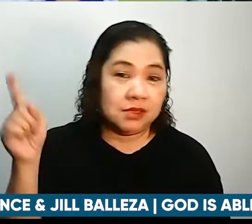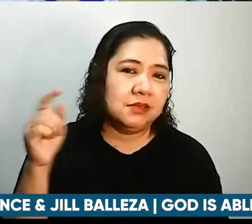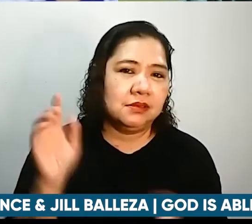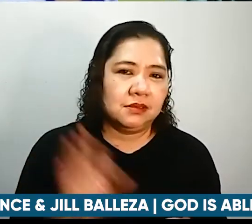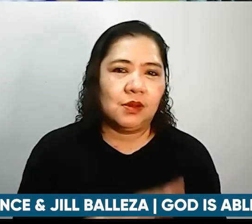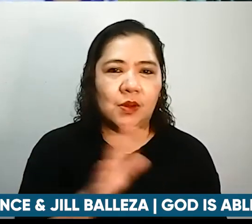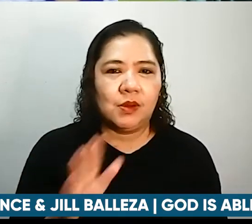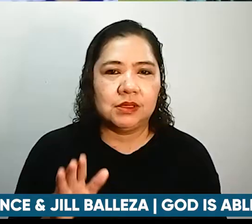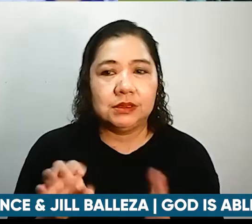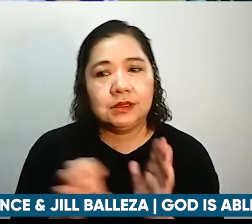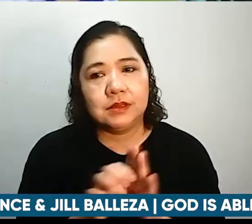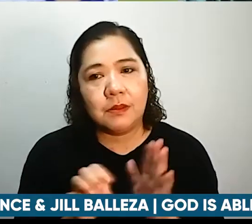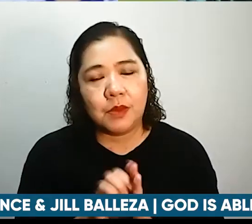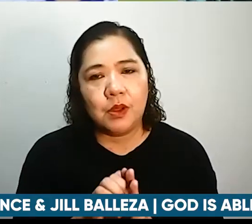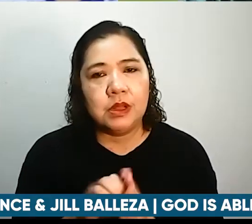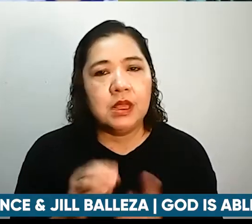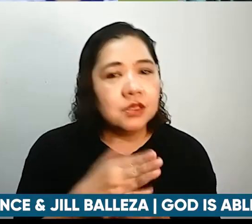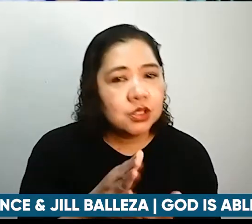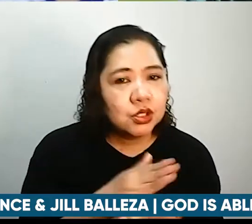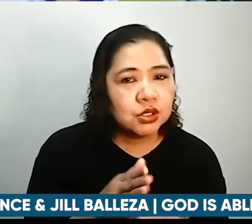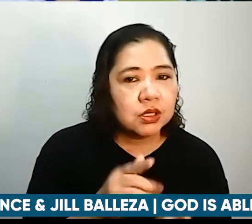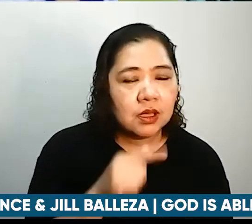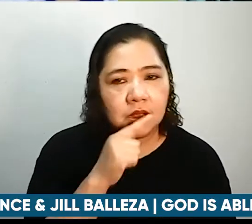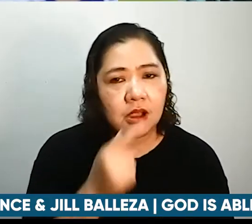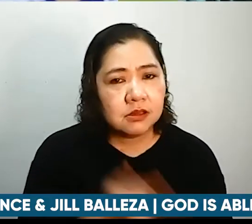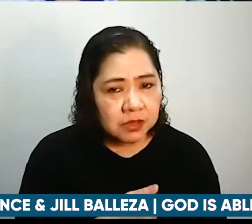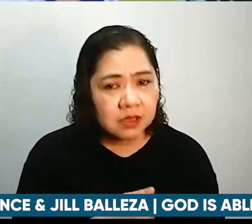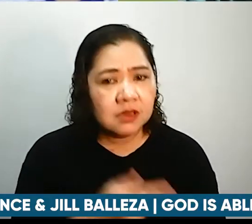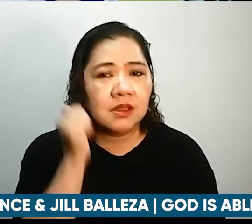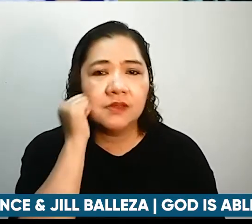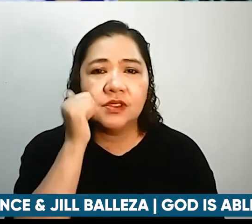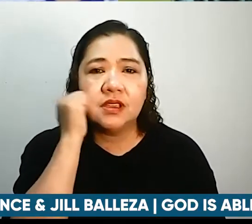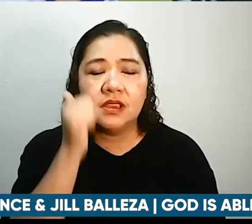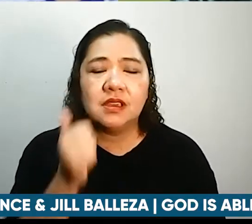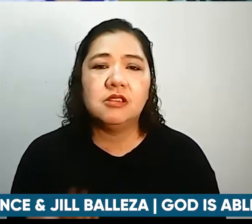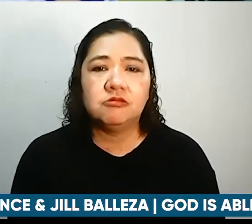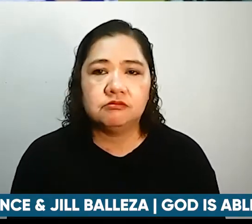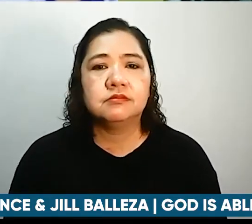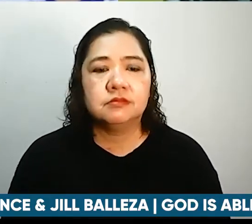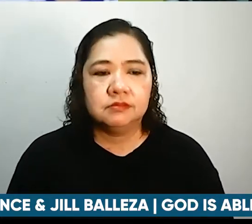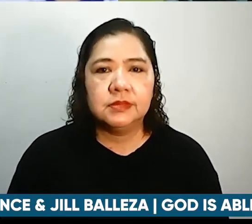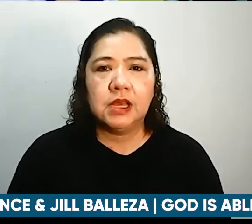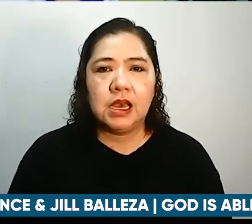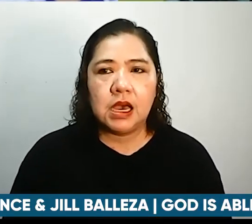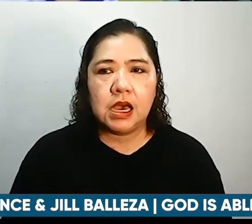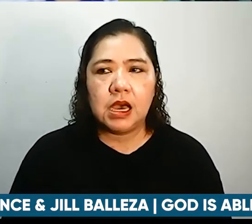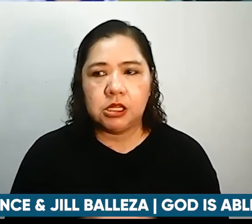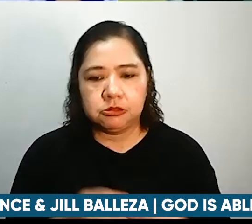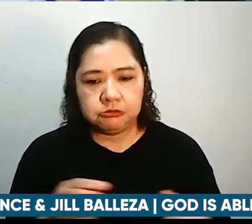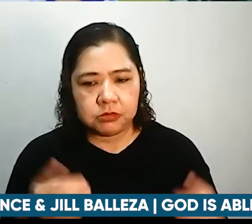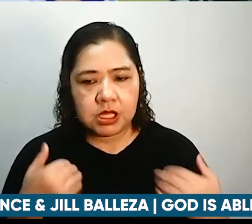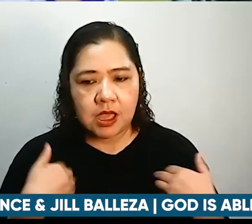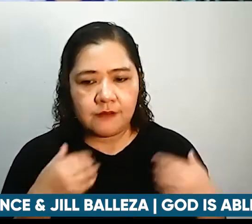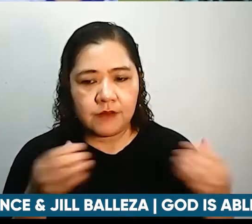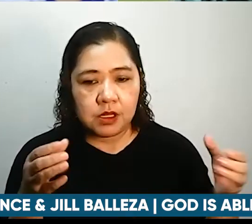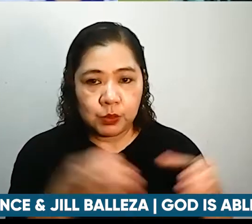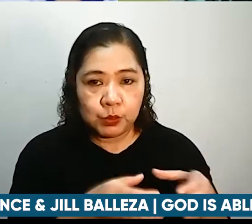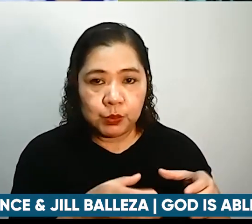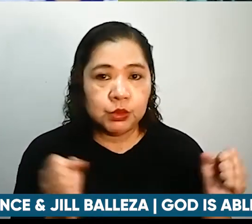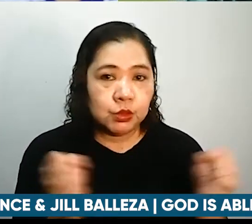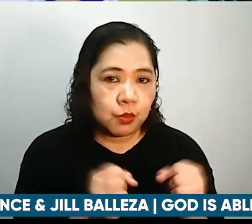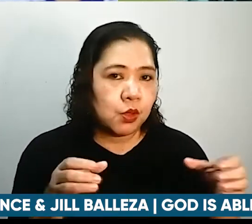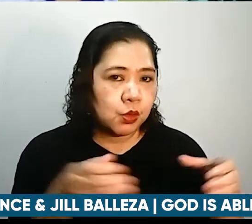pagshishare lang ng gospel everyday or pag ano ng mga small groups diba so very